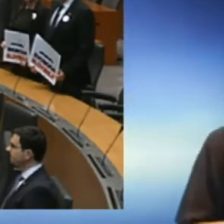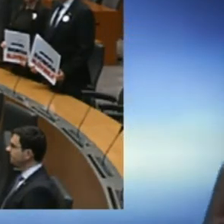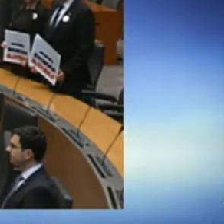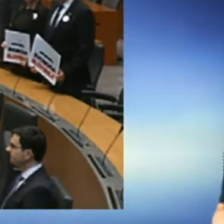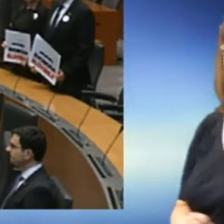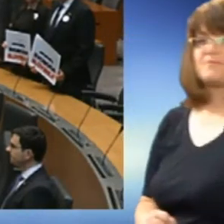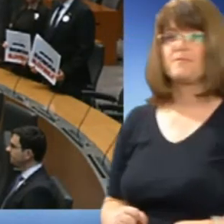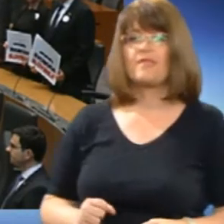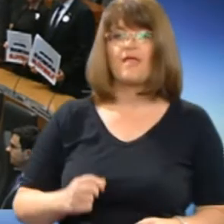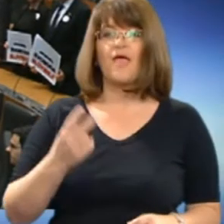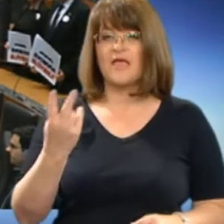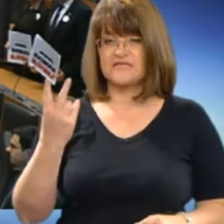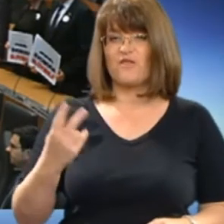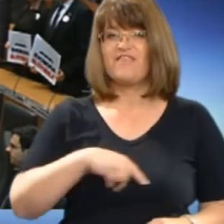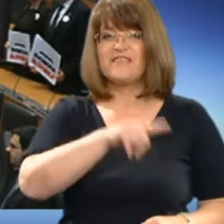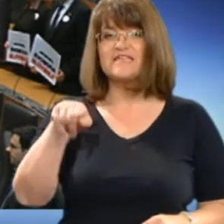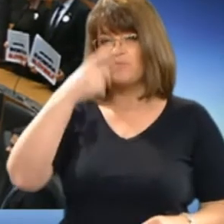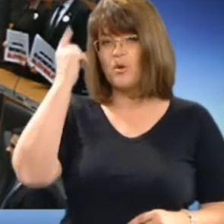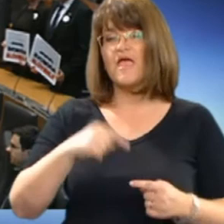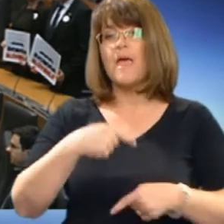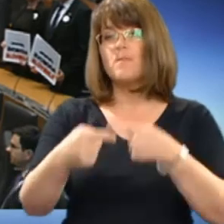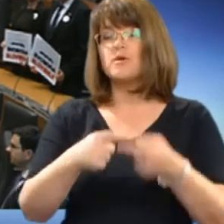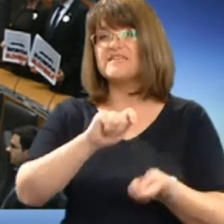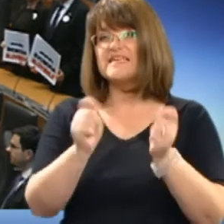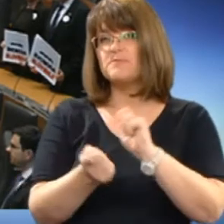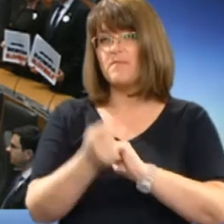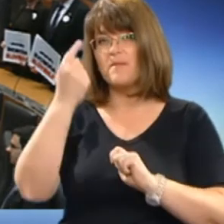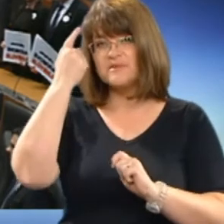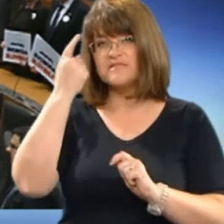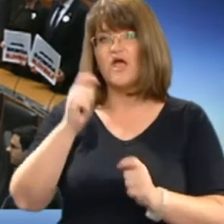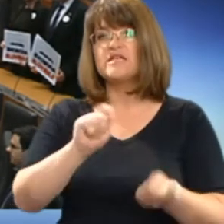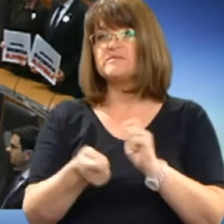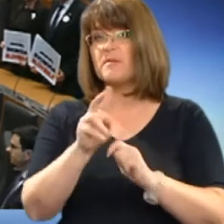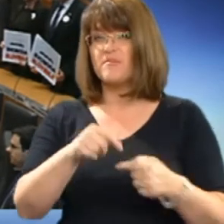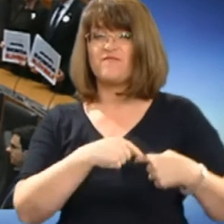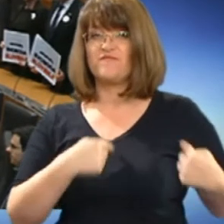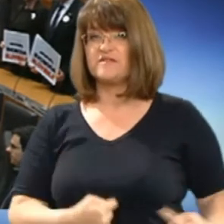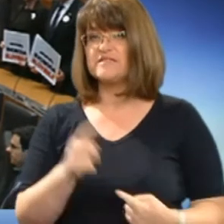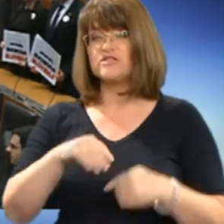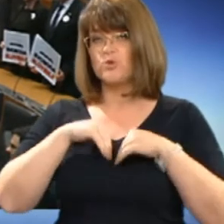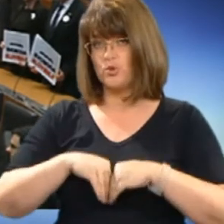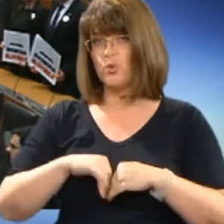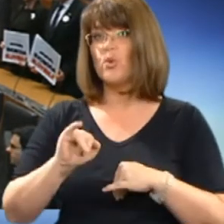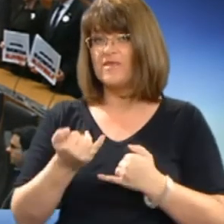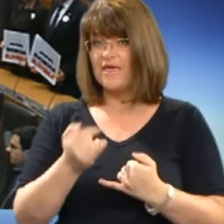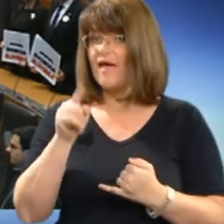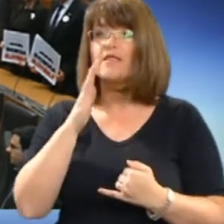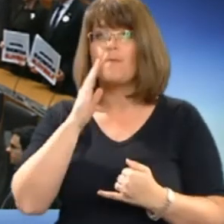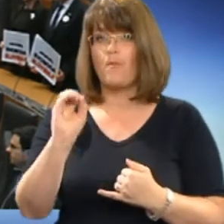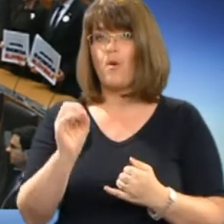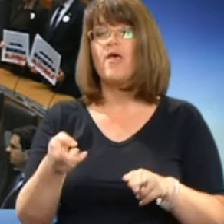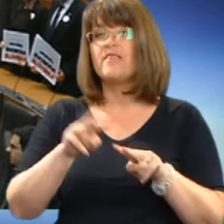Slovenija smo ljudje. Proces spremembe miselnosti, spremembe v srcu in duhu je in bo